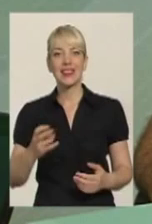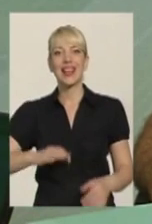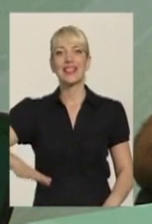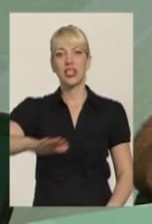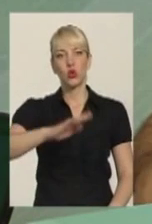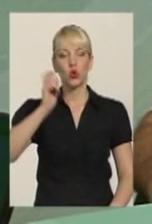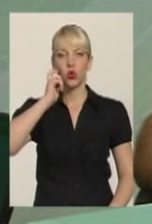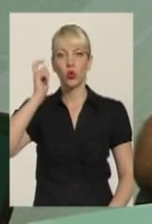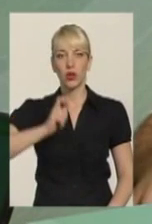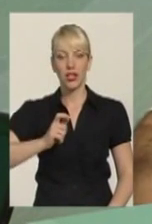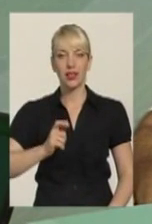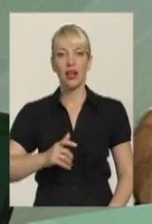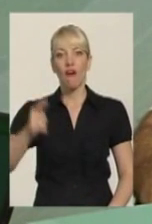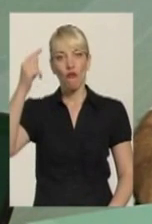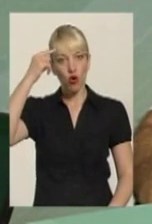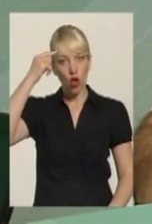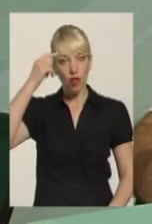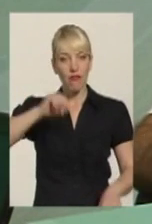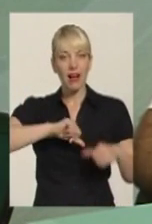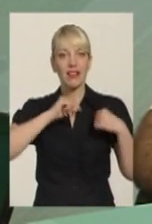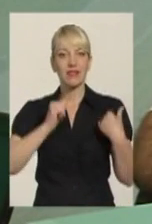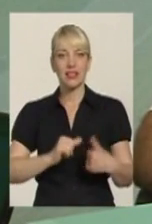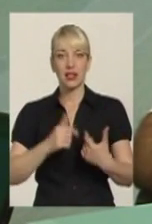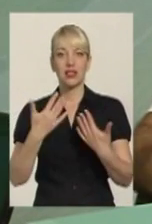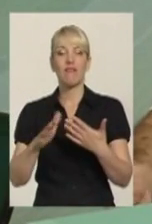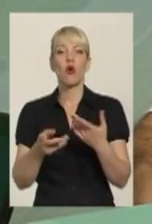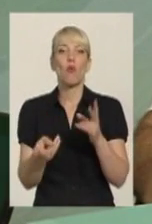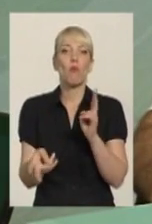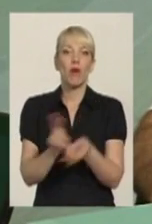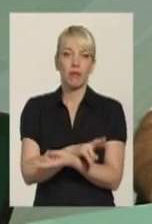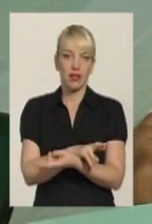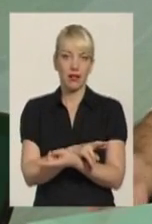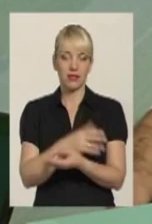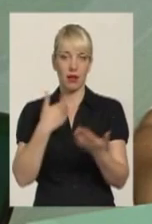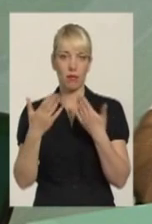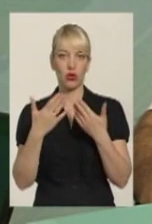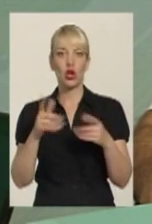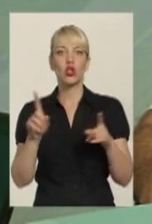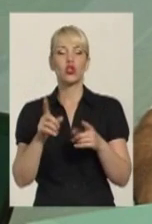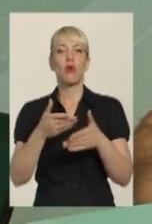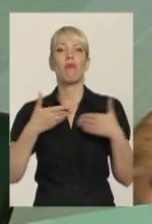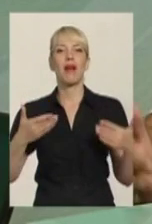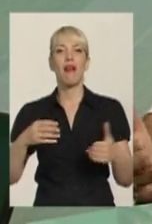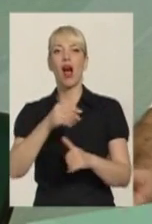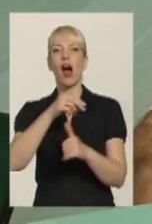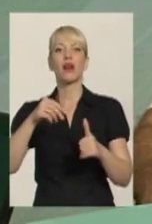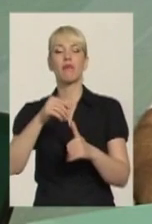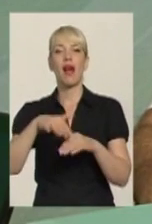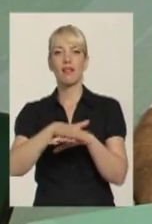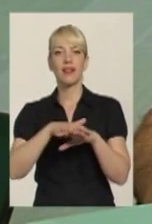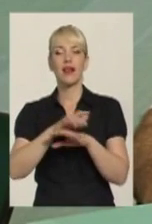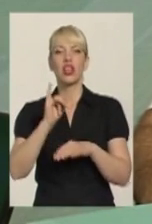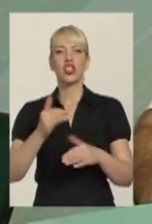головах і в серці давно помінялся подход, що ми є армяне і ми живем на чужій землі. Ми є